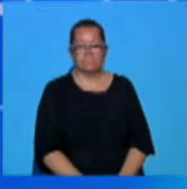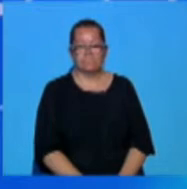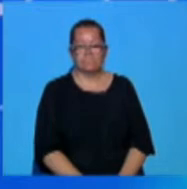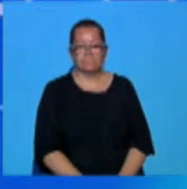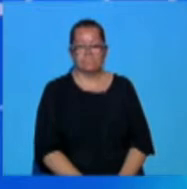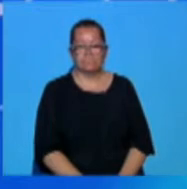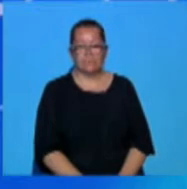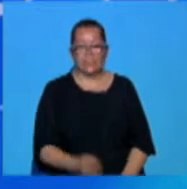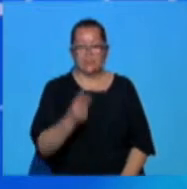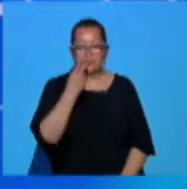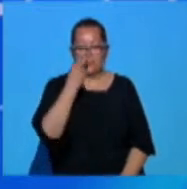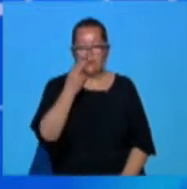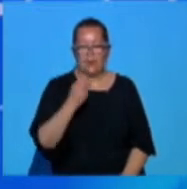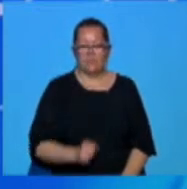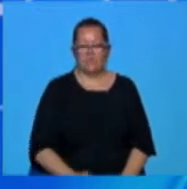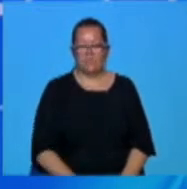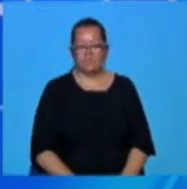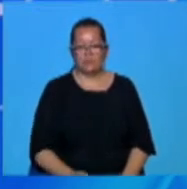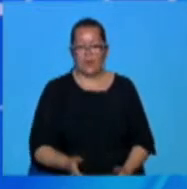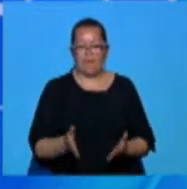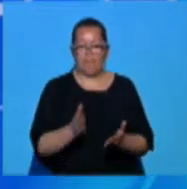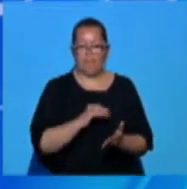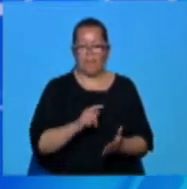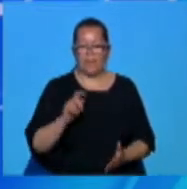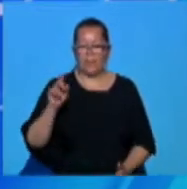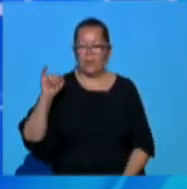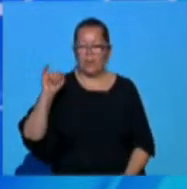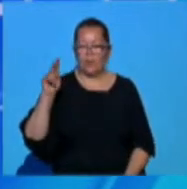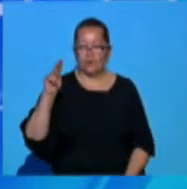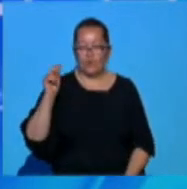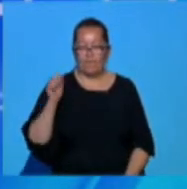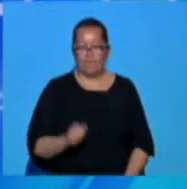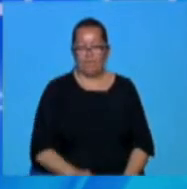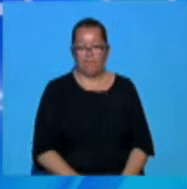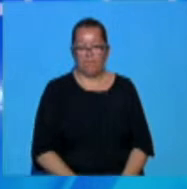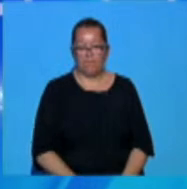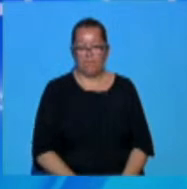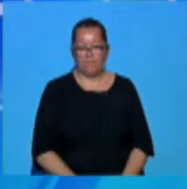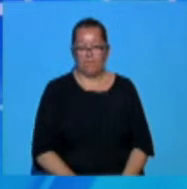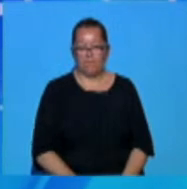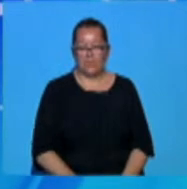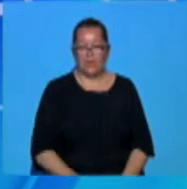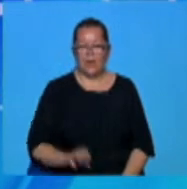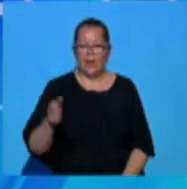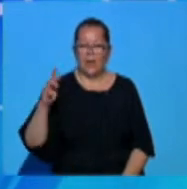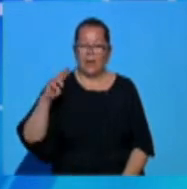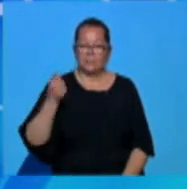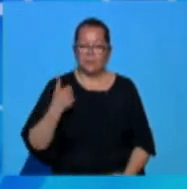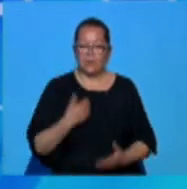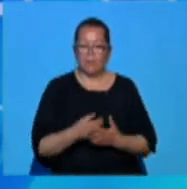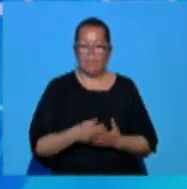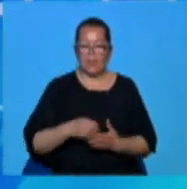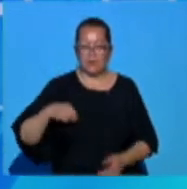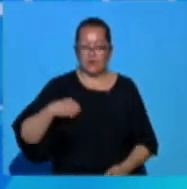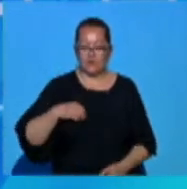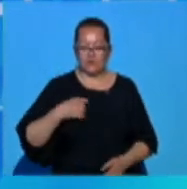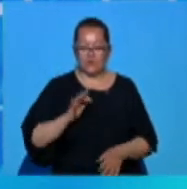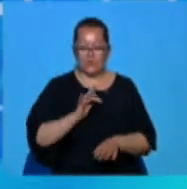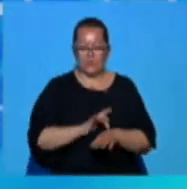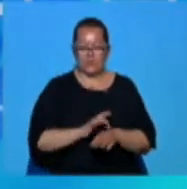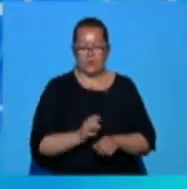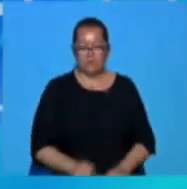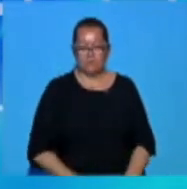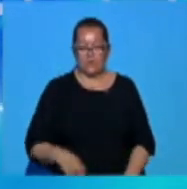Cel mai vizionat material de pe pagina de YouTube a canalului TV Recreova este știrea acțiunei inedită pentru studenții de la medicină.